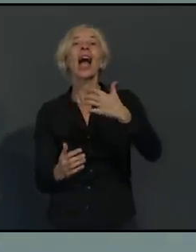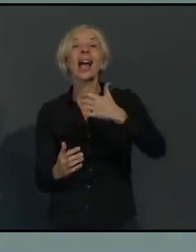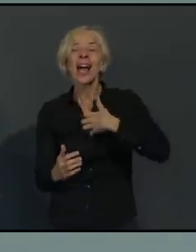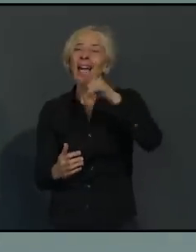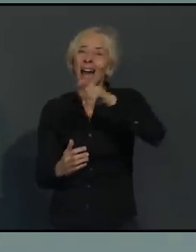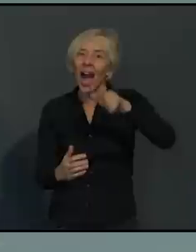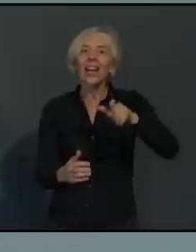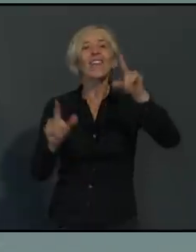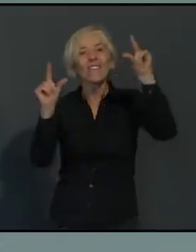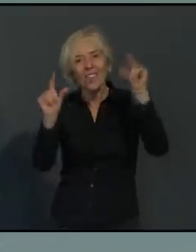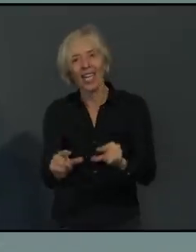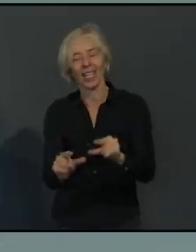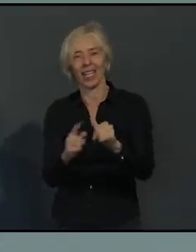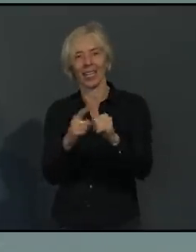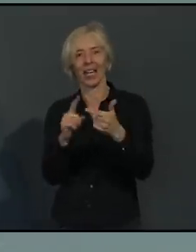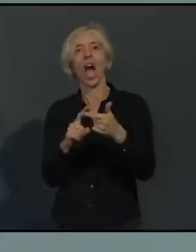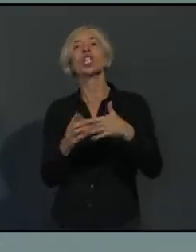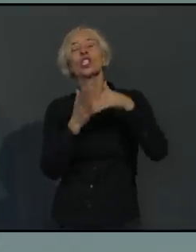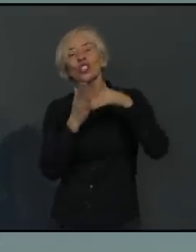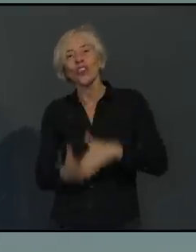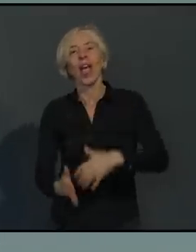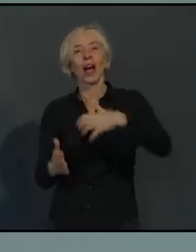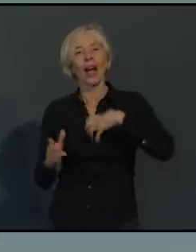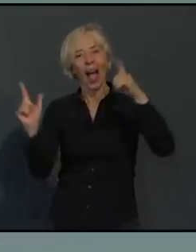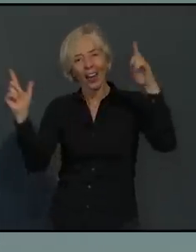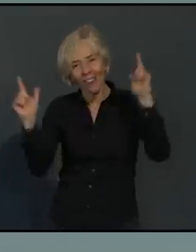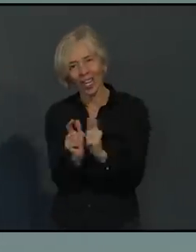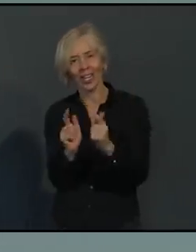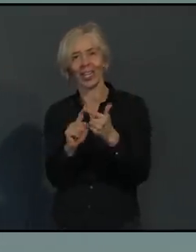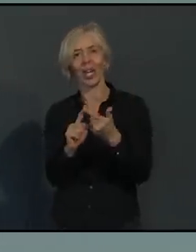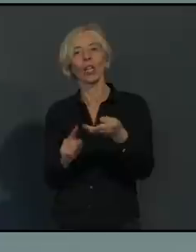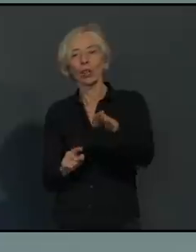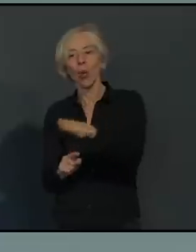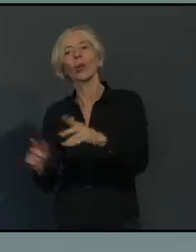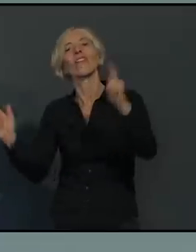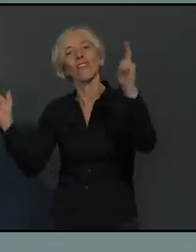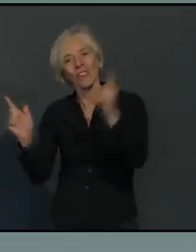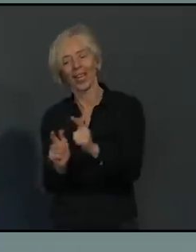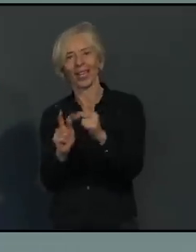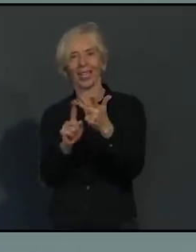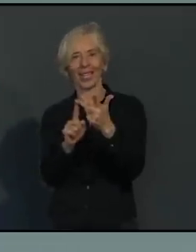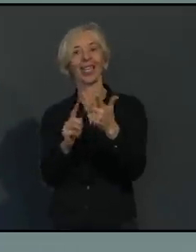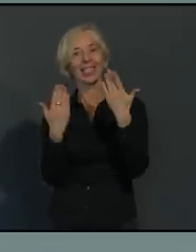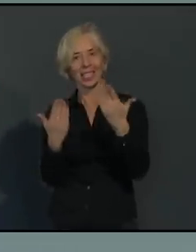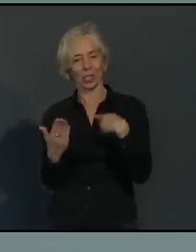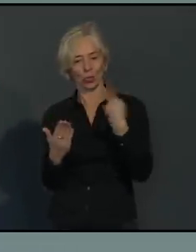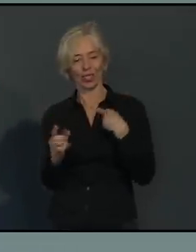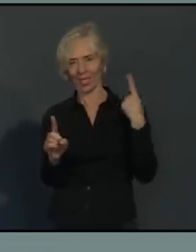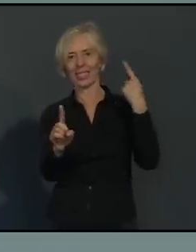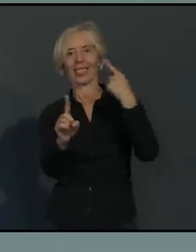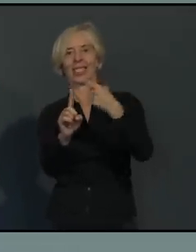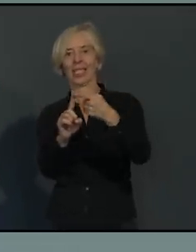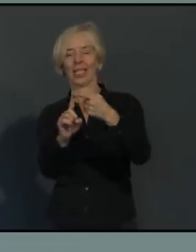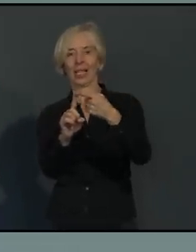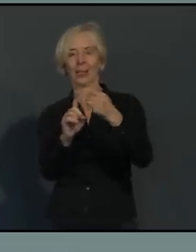Schwerkranken und Todesfällen durch diese zweite Welle kommen. Nur darum geht es. Das habe ich vor zwei Wochen schon mal gesagt.